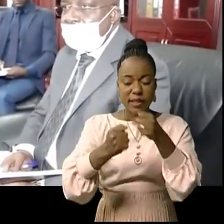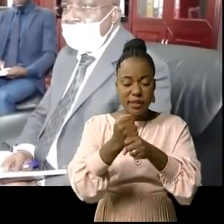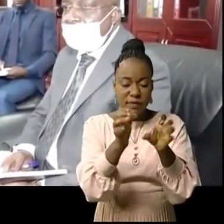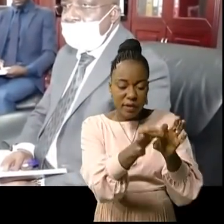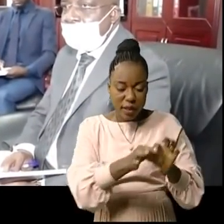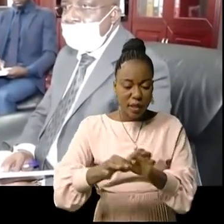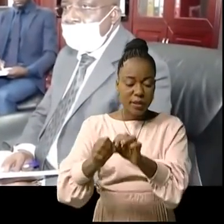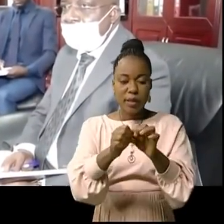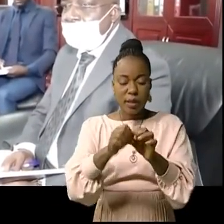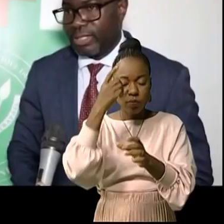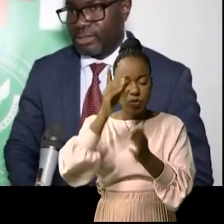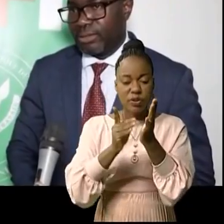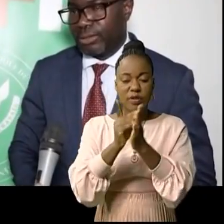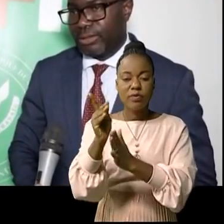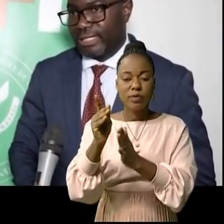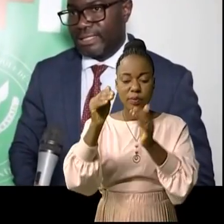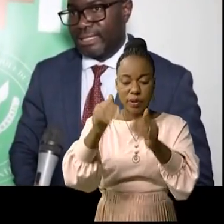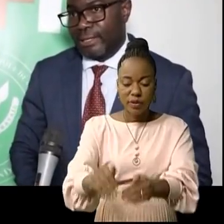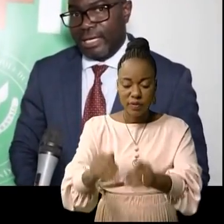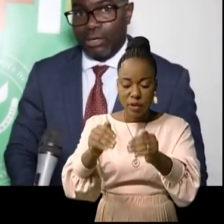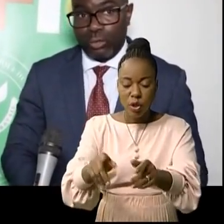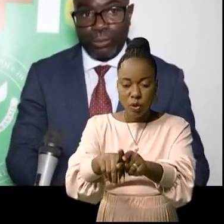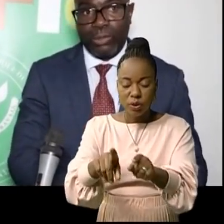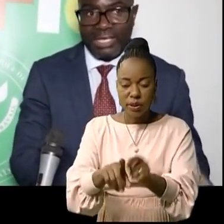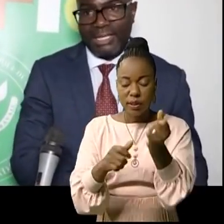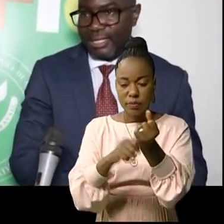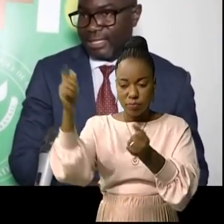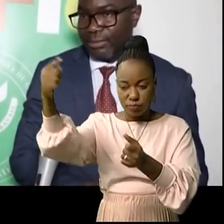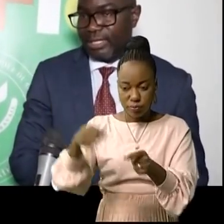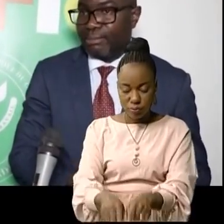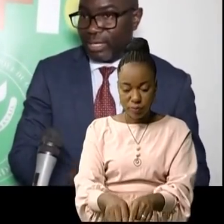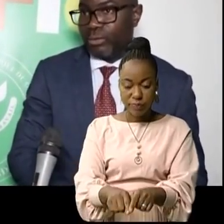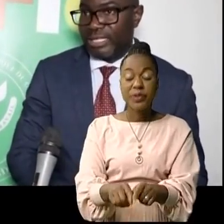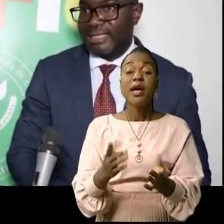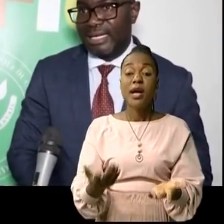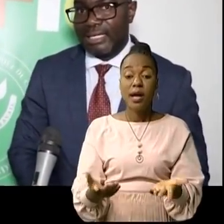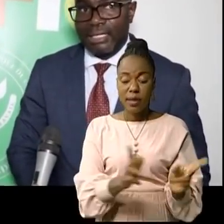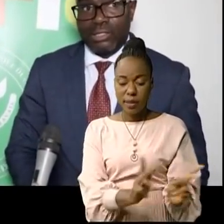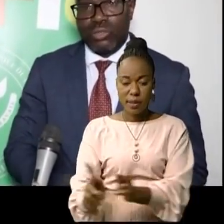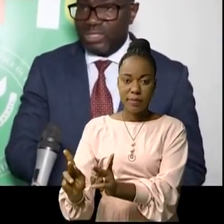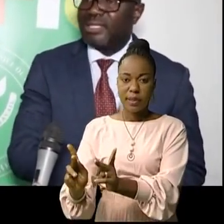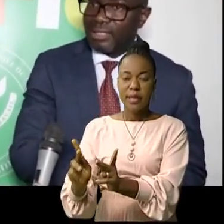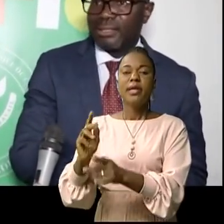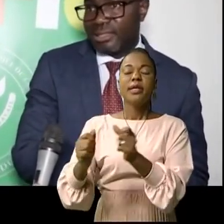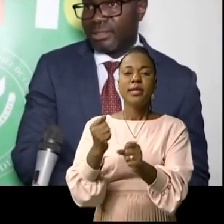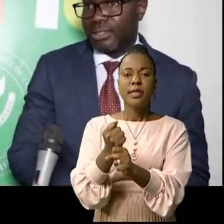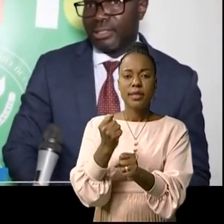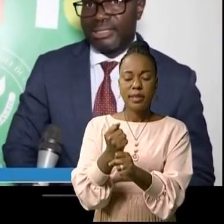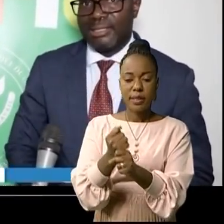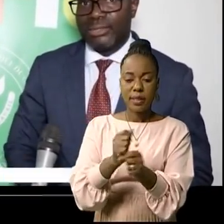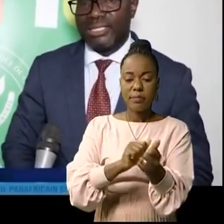pour développer les secteurs des investissements en RDC. Alors le plan qui a été établi par le ministère soutient